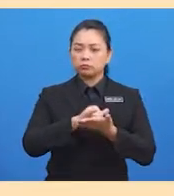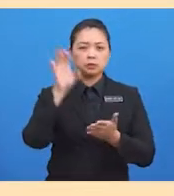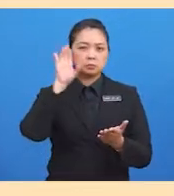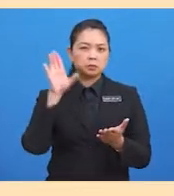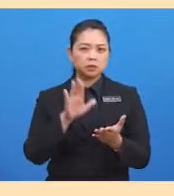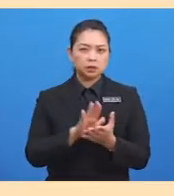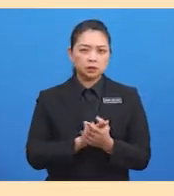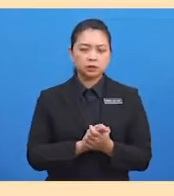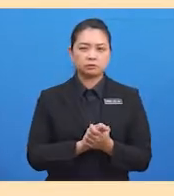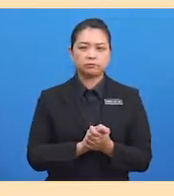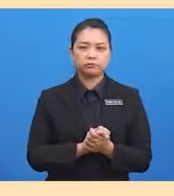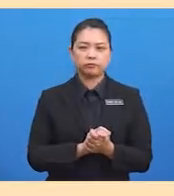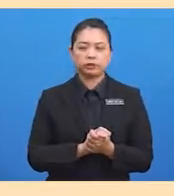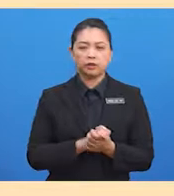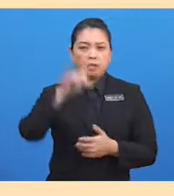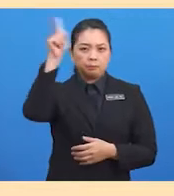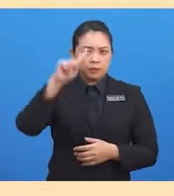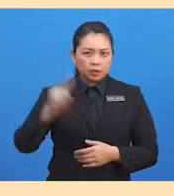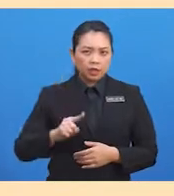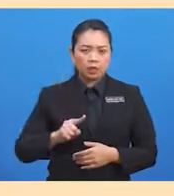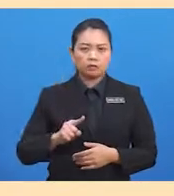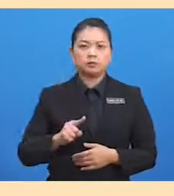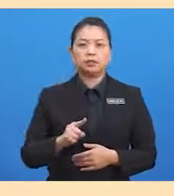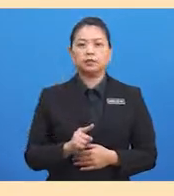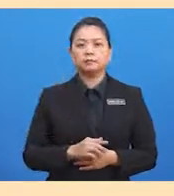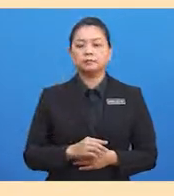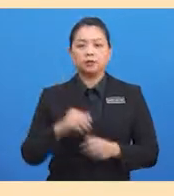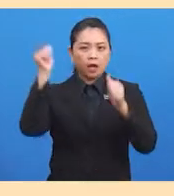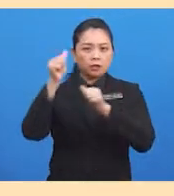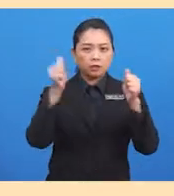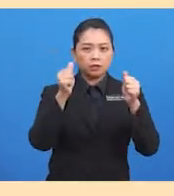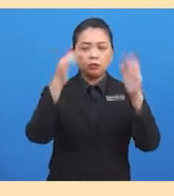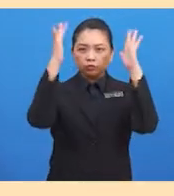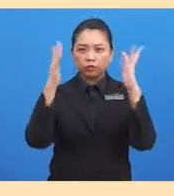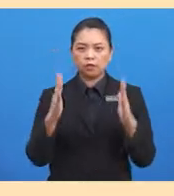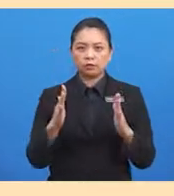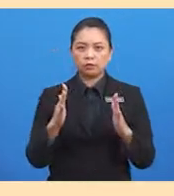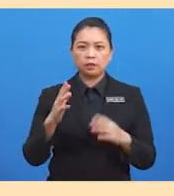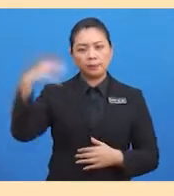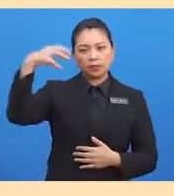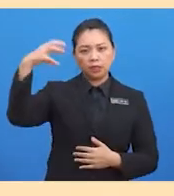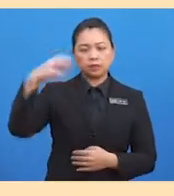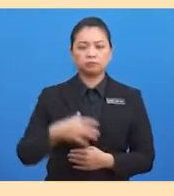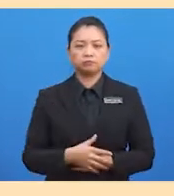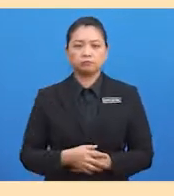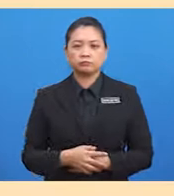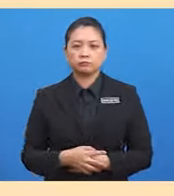semula jadi seperti petir, kilat, angin, hujan dan matahari.